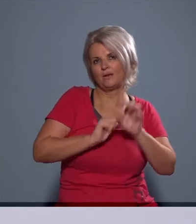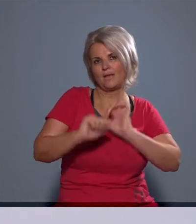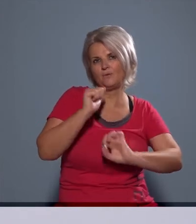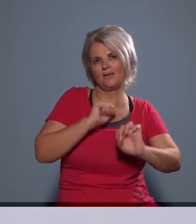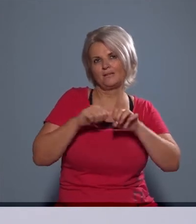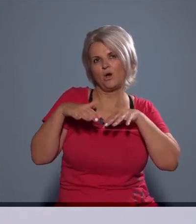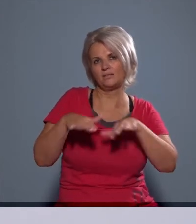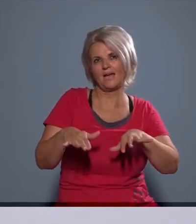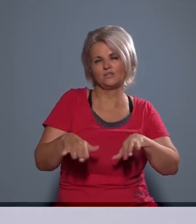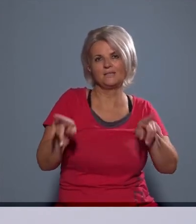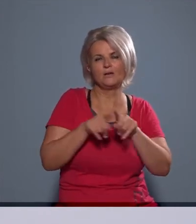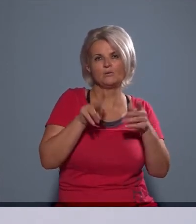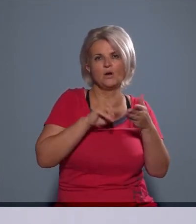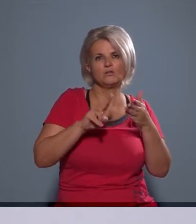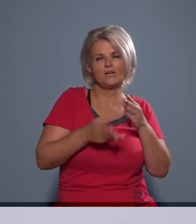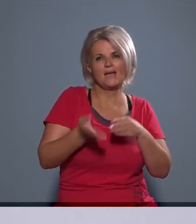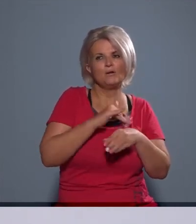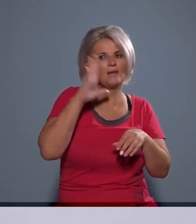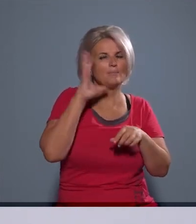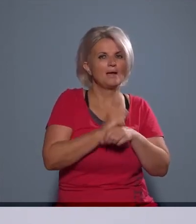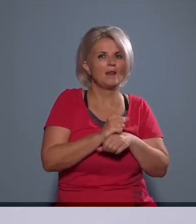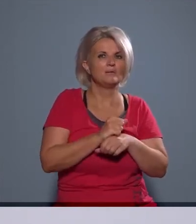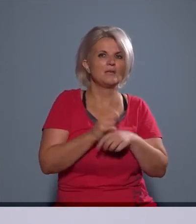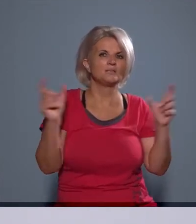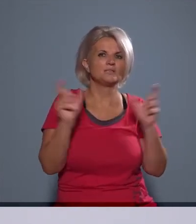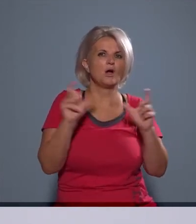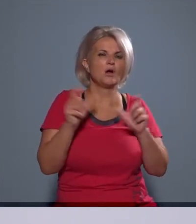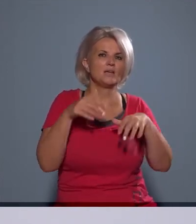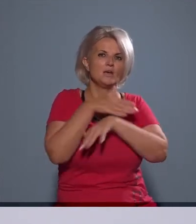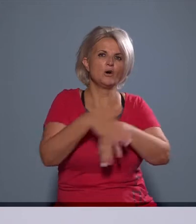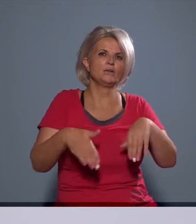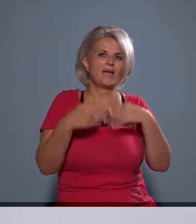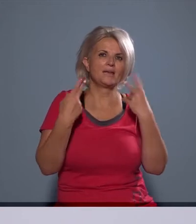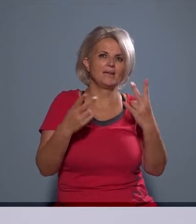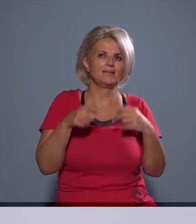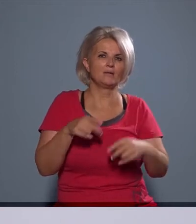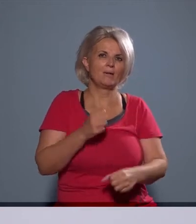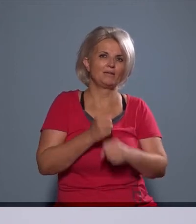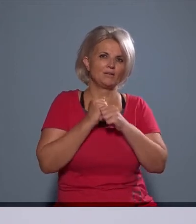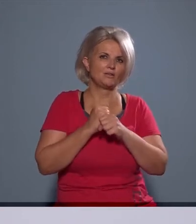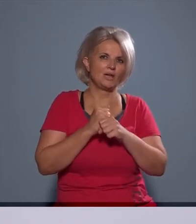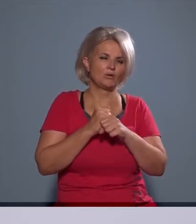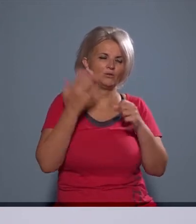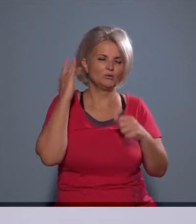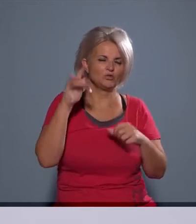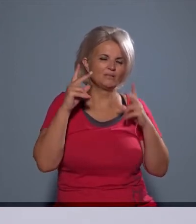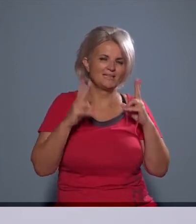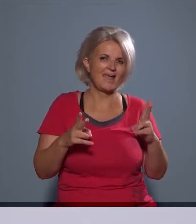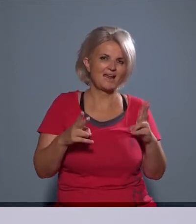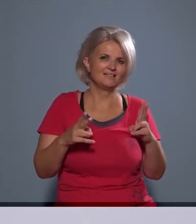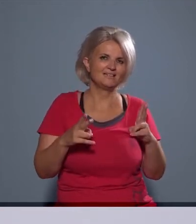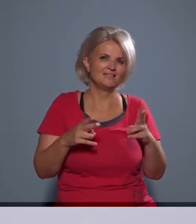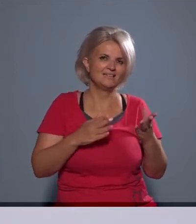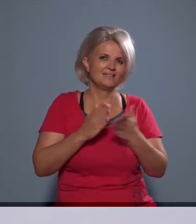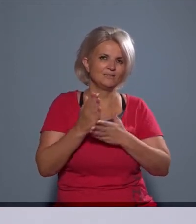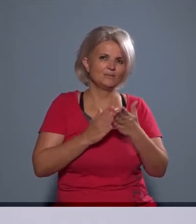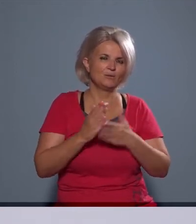ezzel ellen akár előre védekezni. És ilyenkor a hatóság már előre megállapít egy úgynevezett zajhatárértéket, aminek a betartásáról gondoskodnia